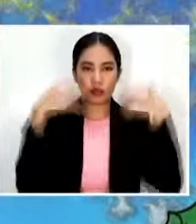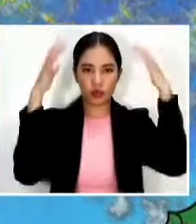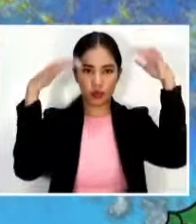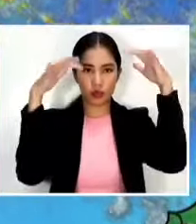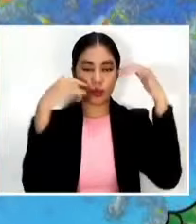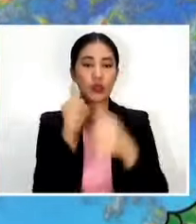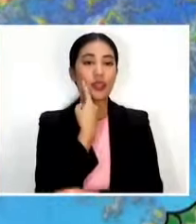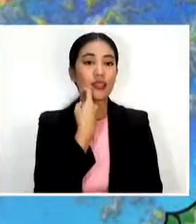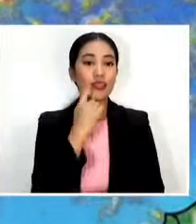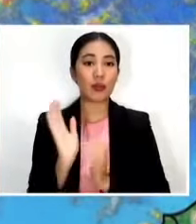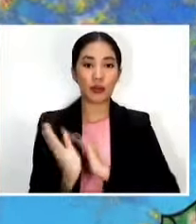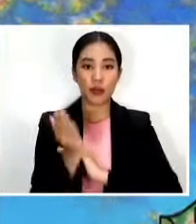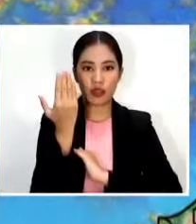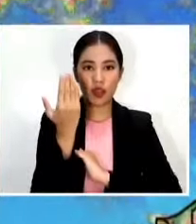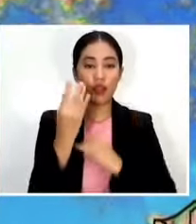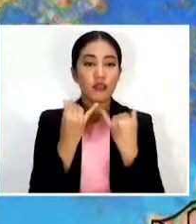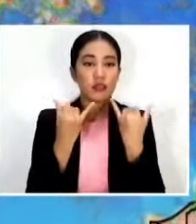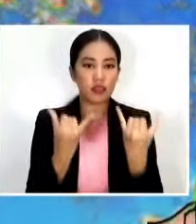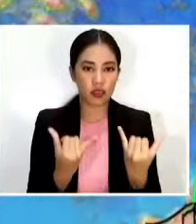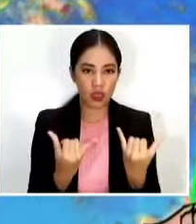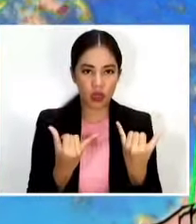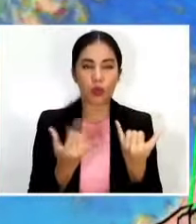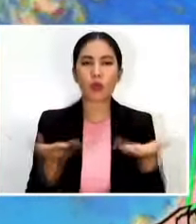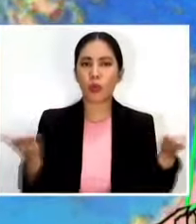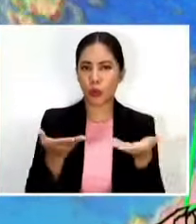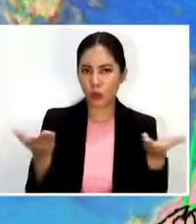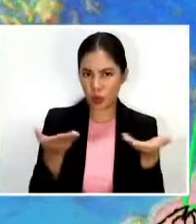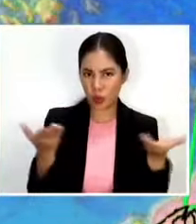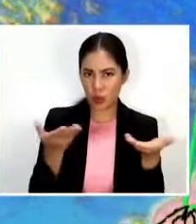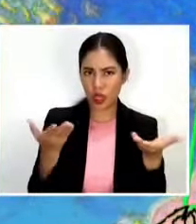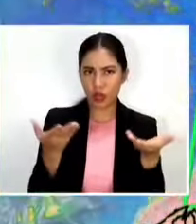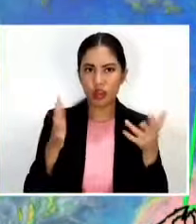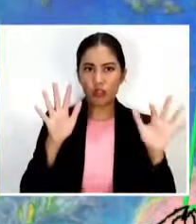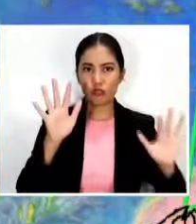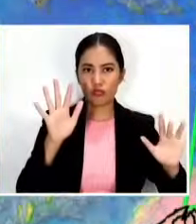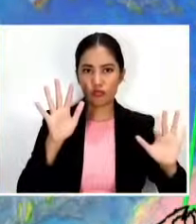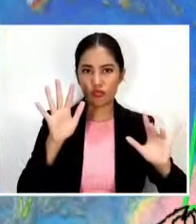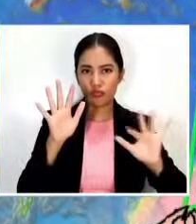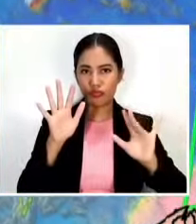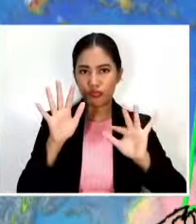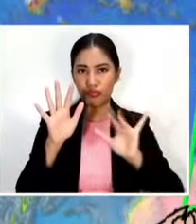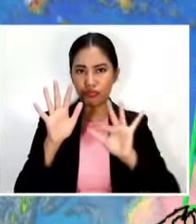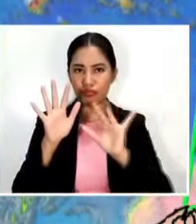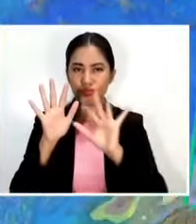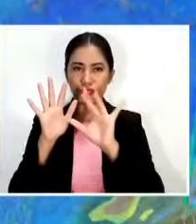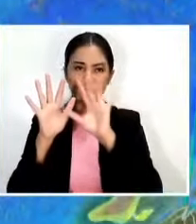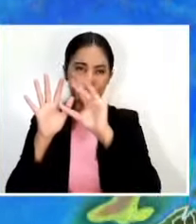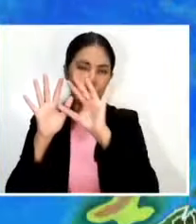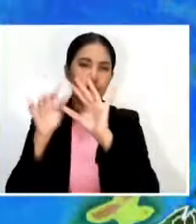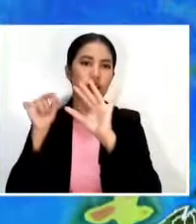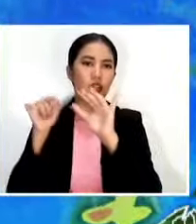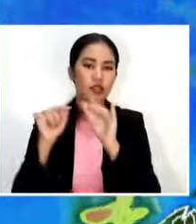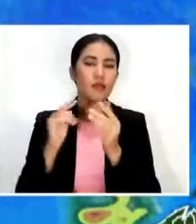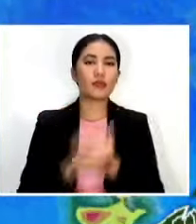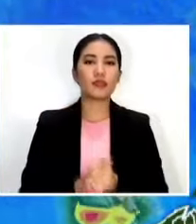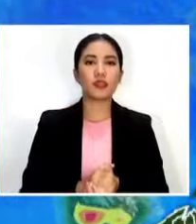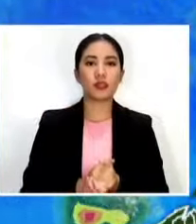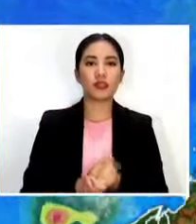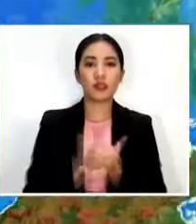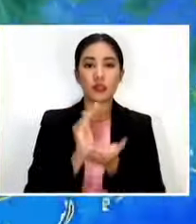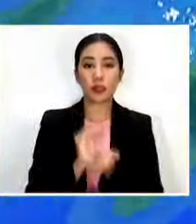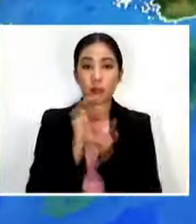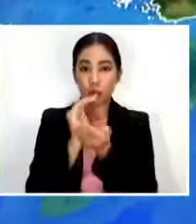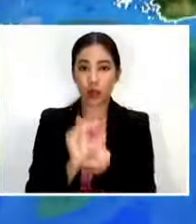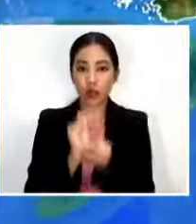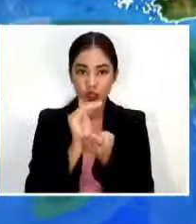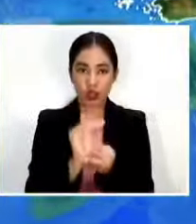Sa kayo nasa Sambuanga Dalsuran low pressure area na dating Bagyong Crising patuloy itong magpapaulan sa ilang bahagi ng Mindanao particular sa Sambuanga